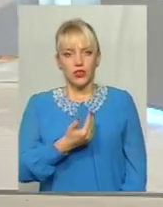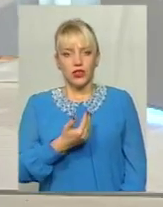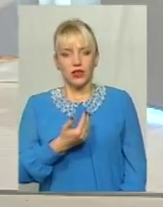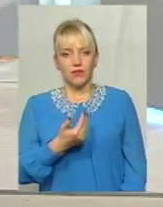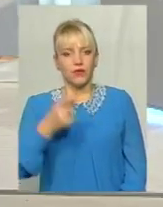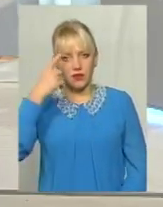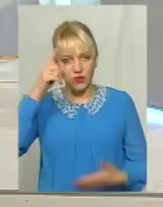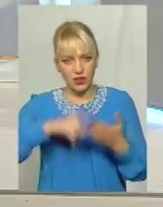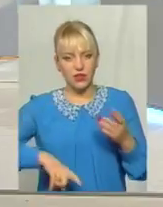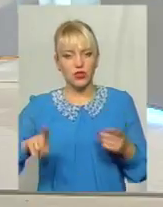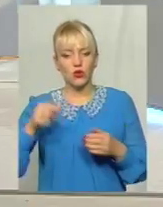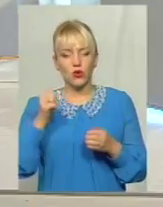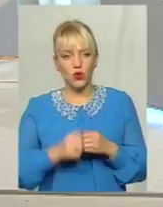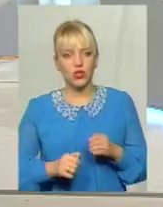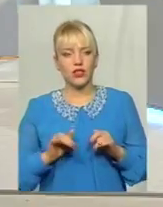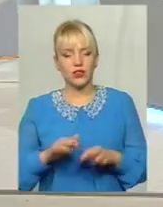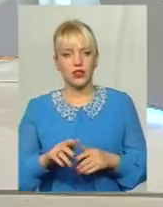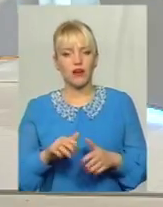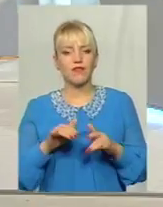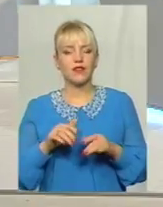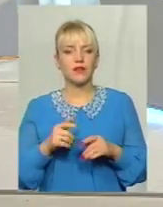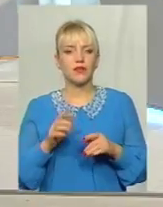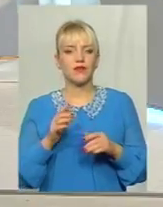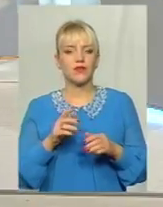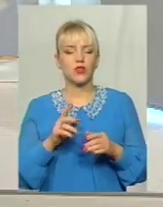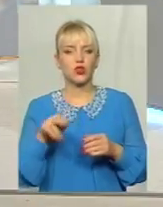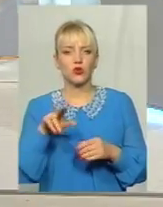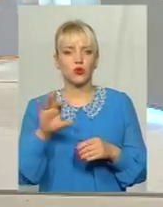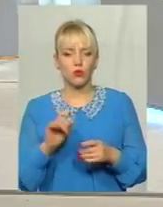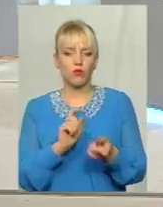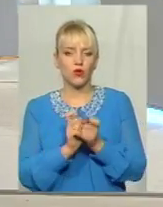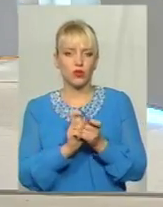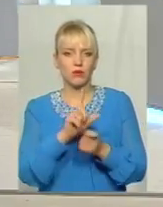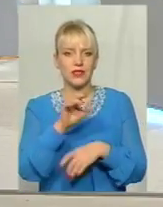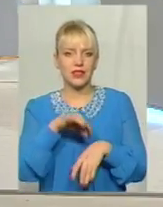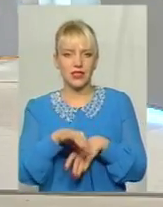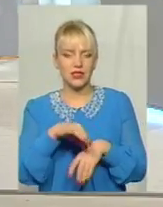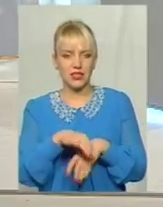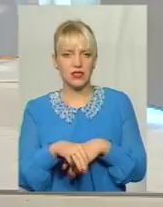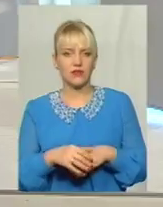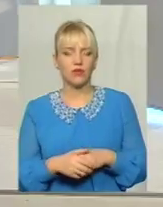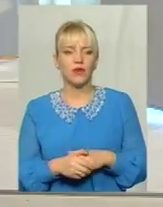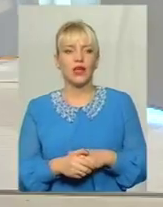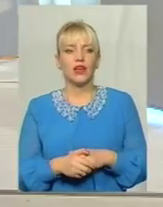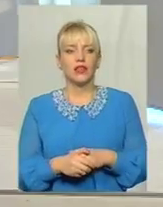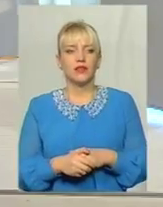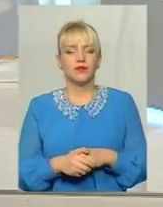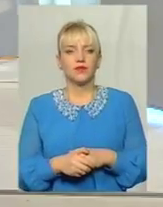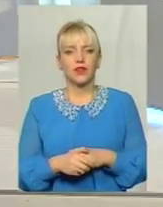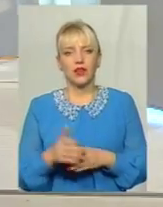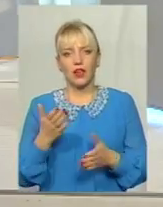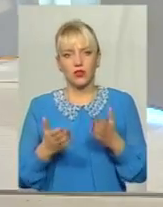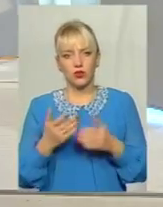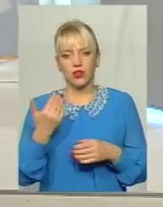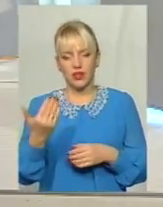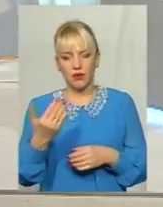вірити Що кожна дія В справі боротьби З насильством Чинить тиск на тих Хто мириться З насильством І потурає йому Адже якщо